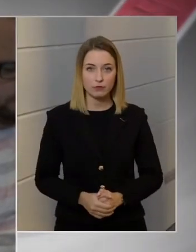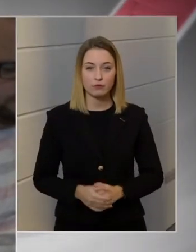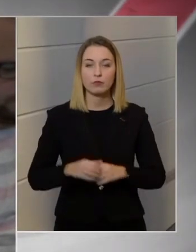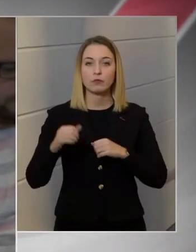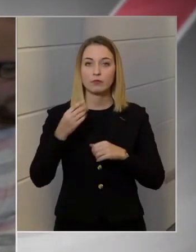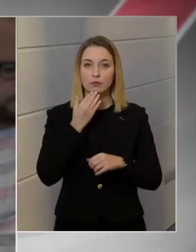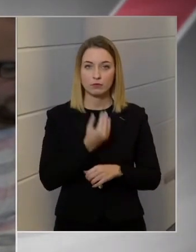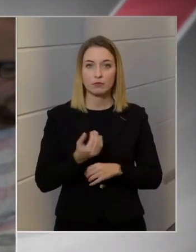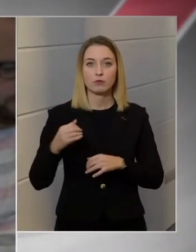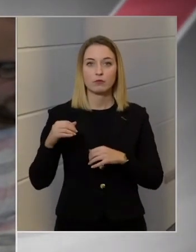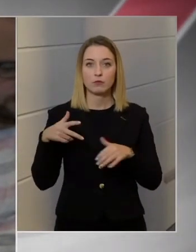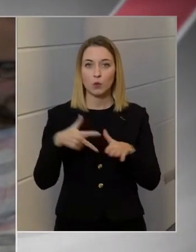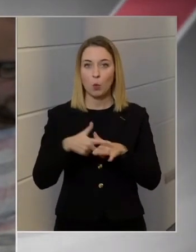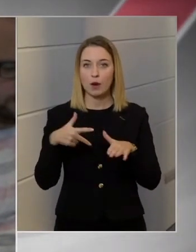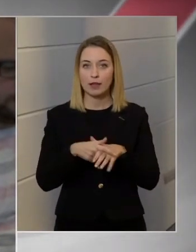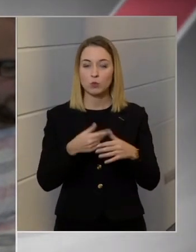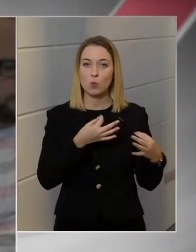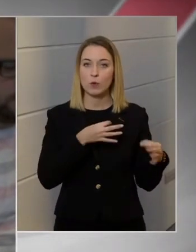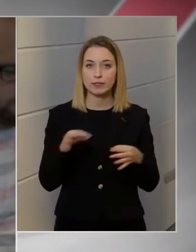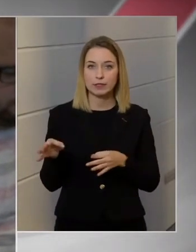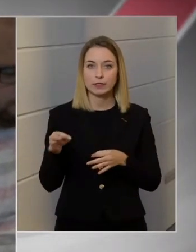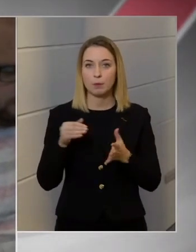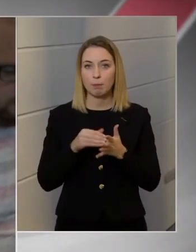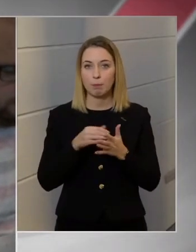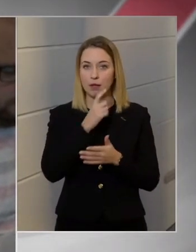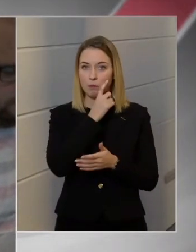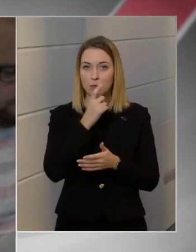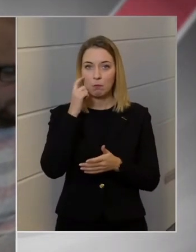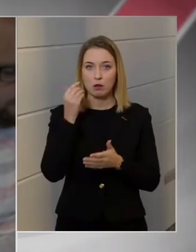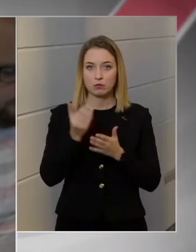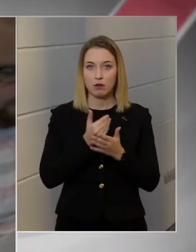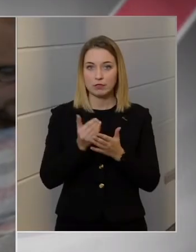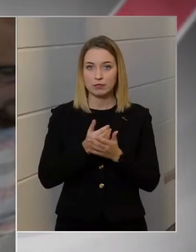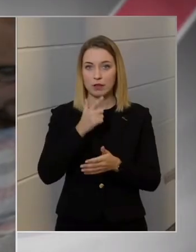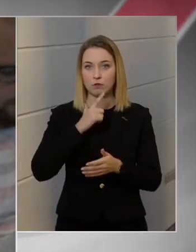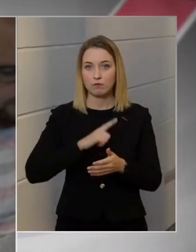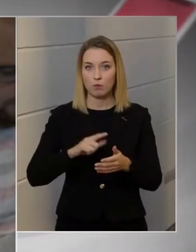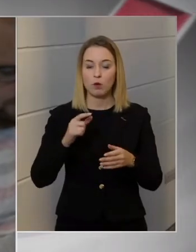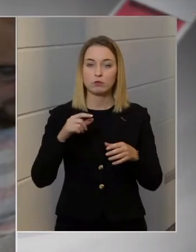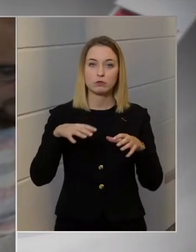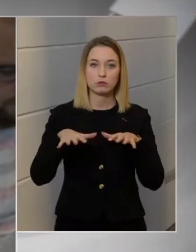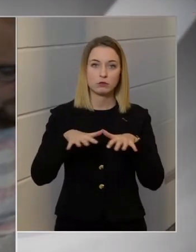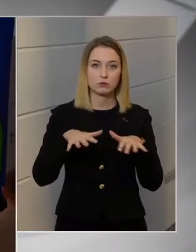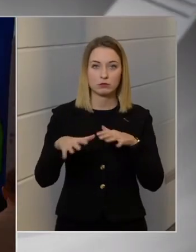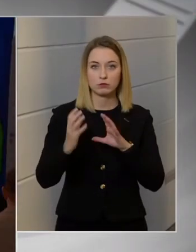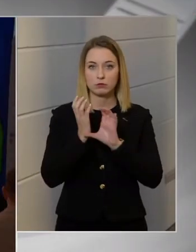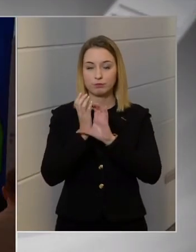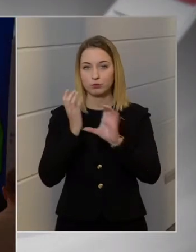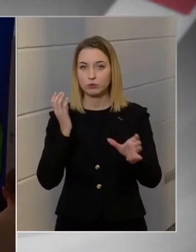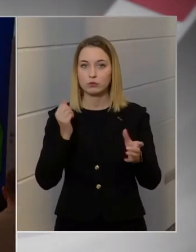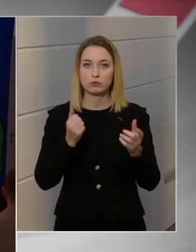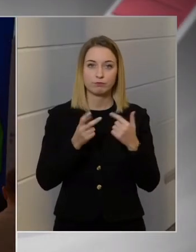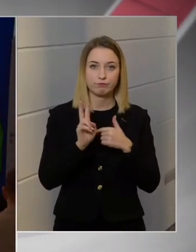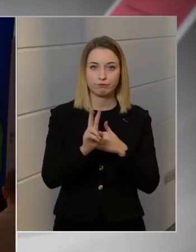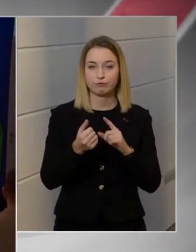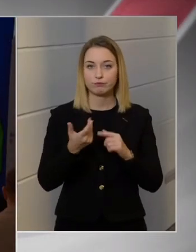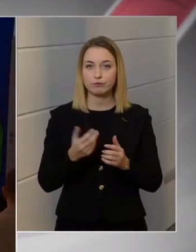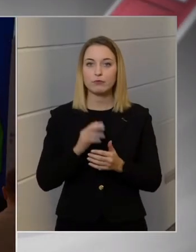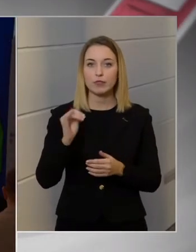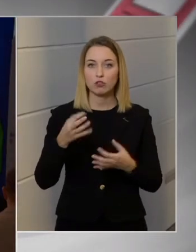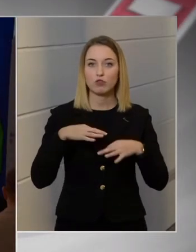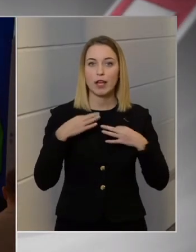intézkedéseként a maszk használatot jelentette be, ami a tömegközlekedési eszközökön kötelező, illetve az egészségügyi